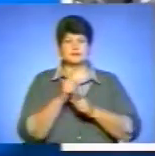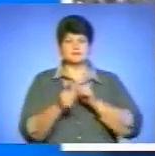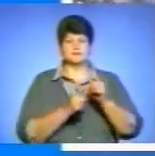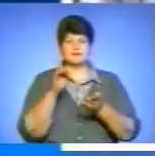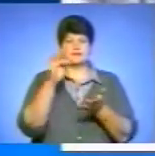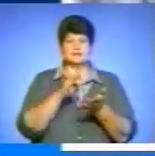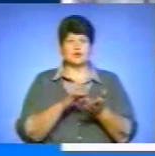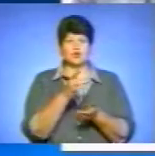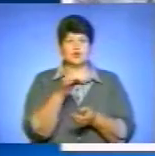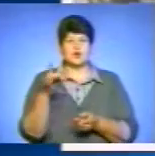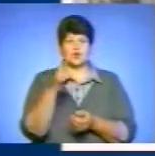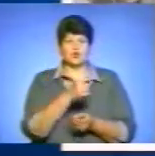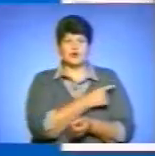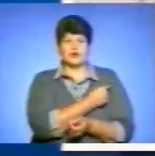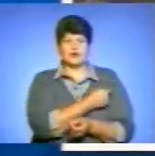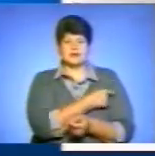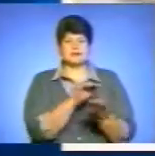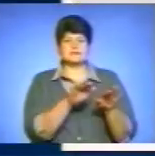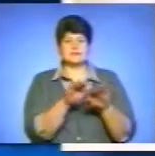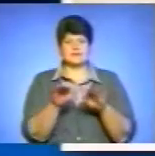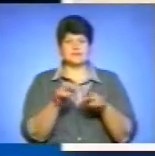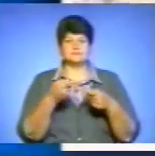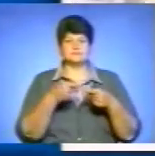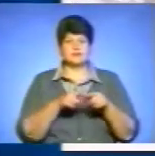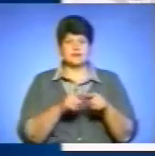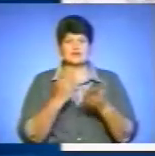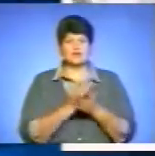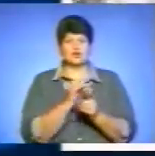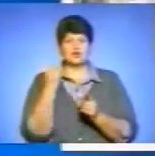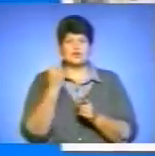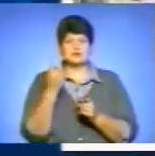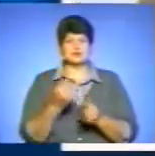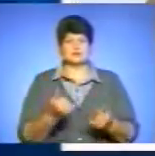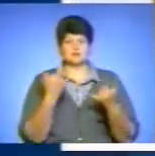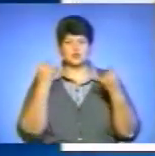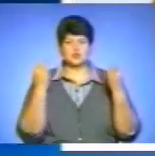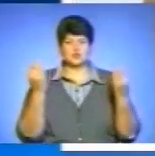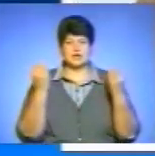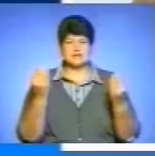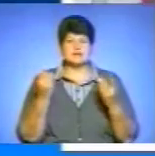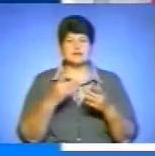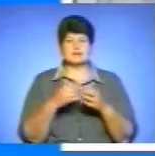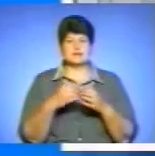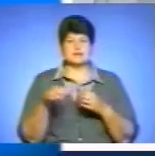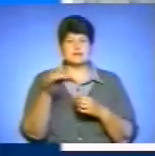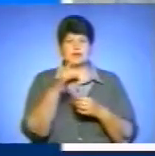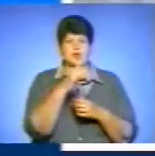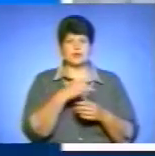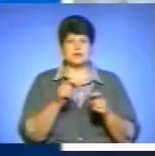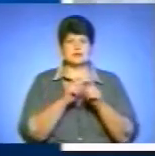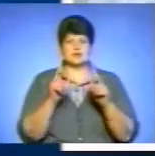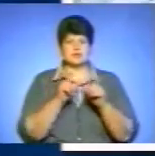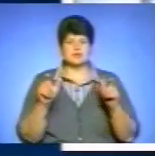центральну районну лікарню, яка за рівнем технологічного оснащення є однією з найсучасніших серед районних закладів охорони здоров'я